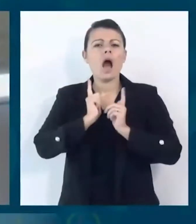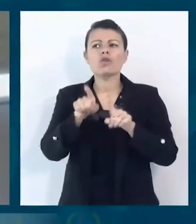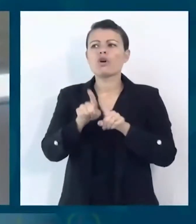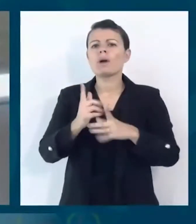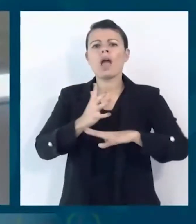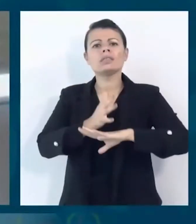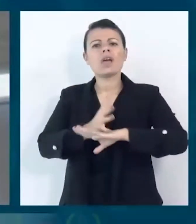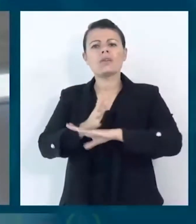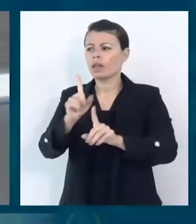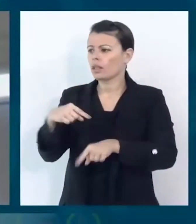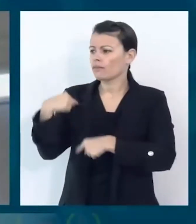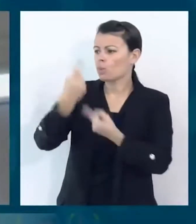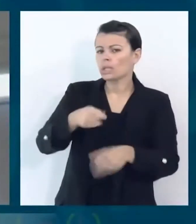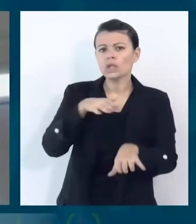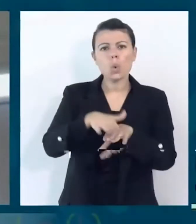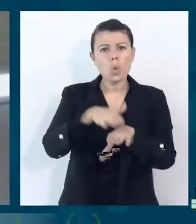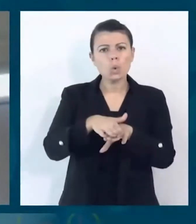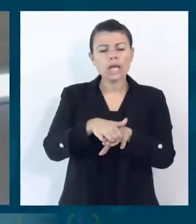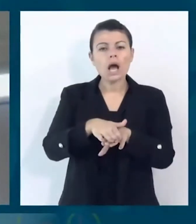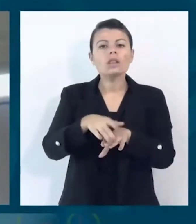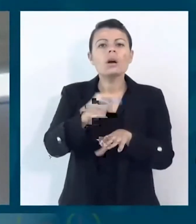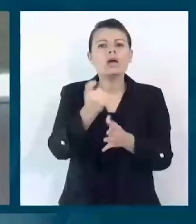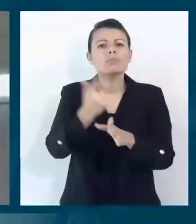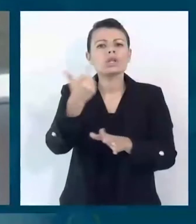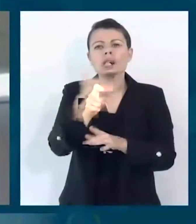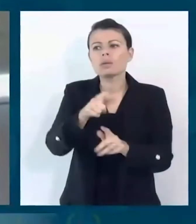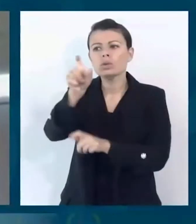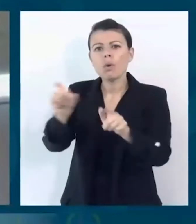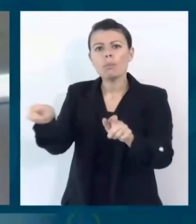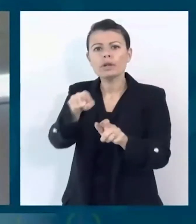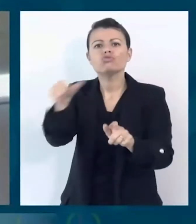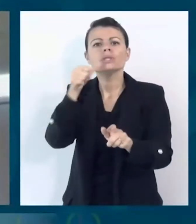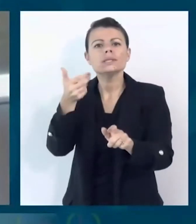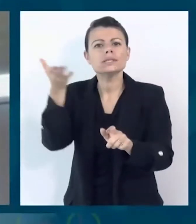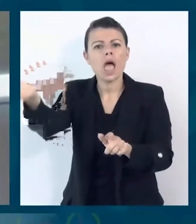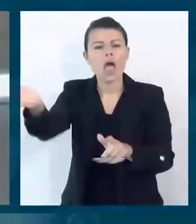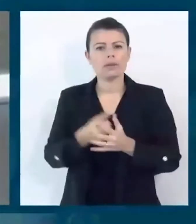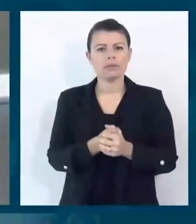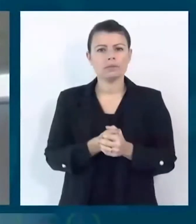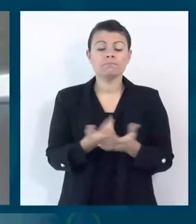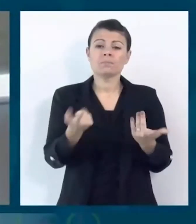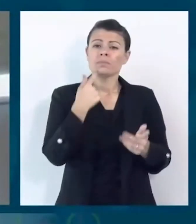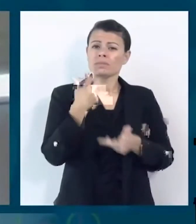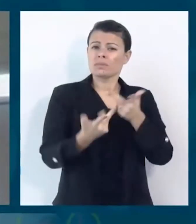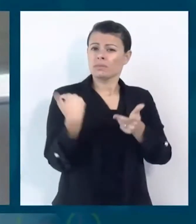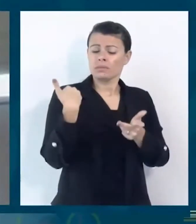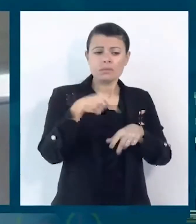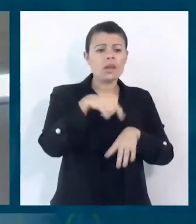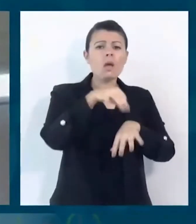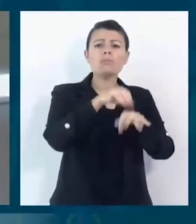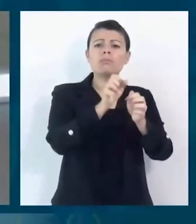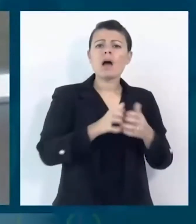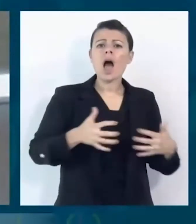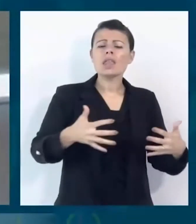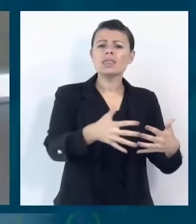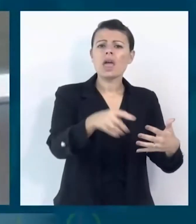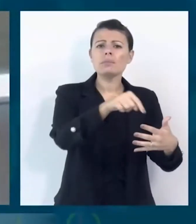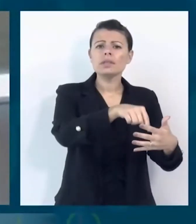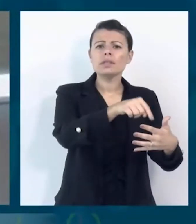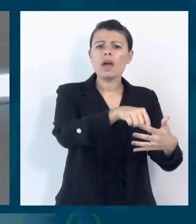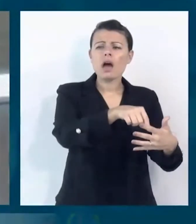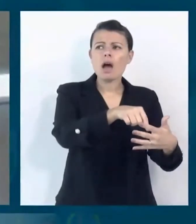le persone. La pandemia ha come dicevo ha messo in evidenza l'importanza dell'efficacia